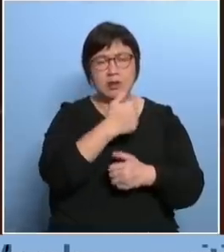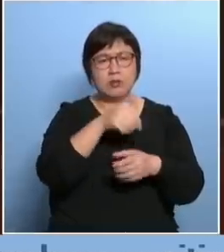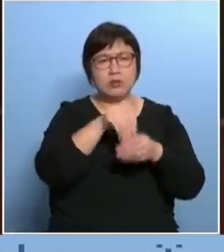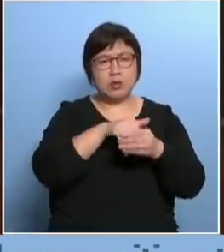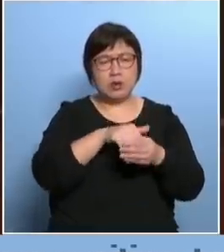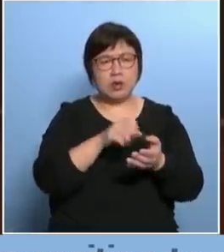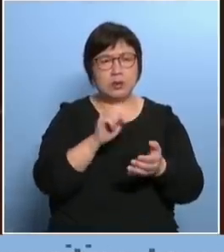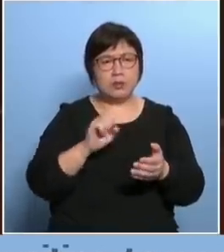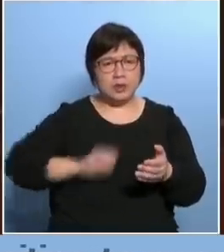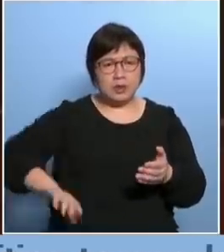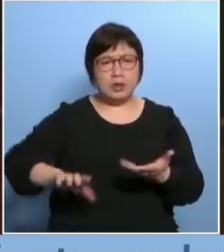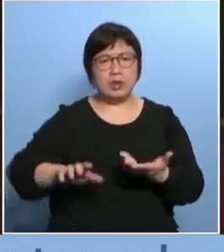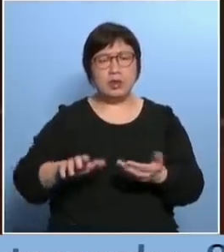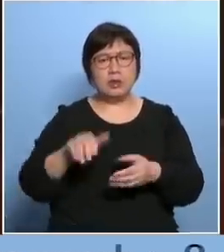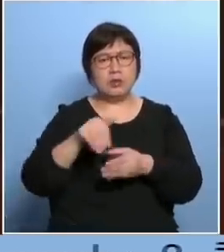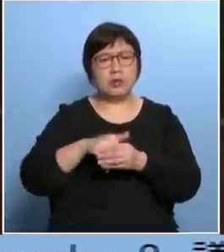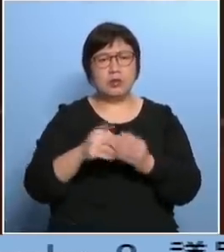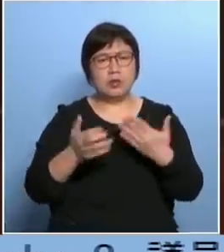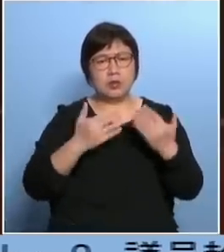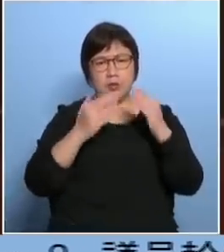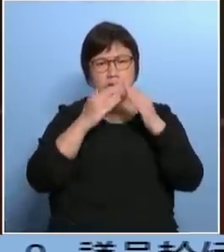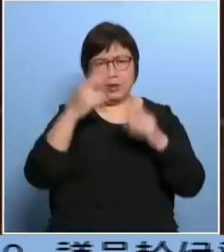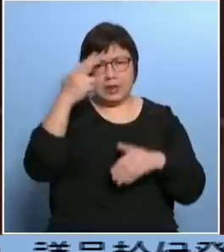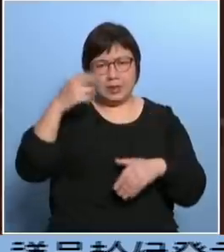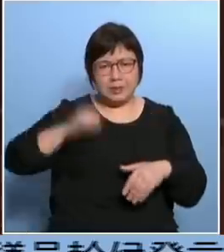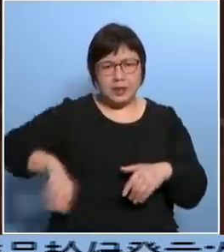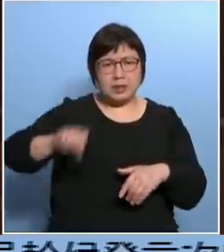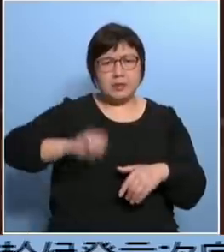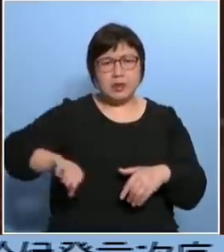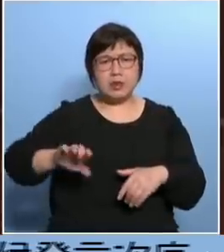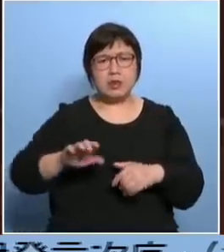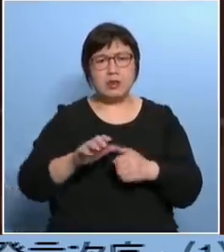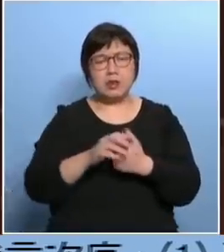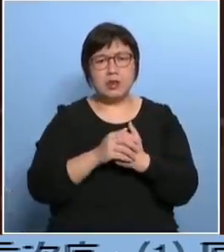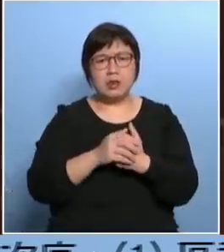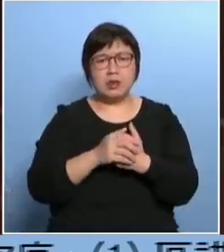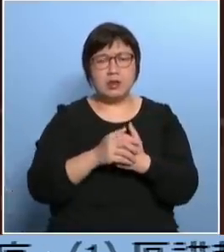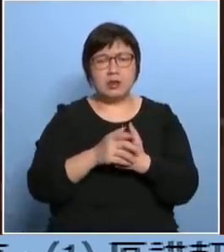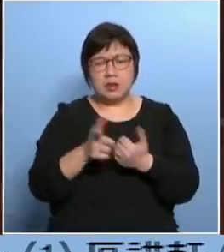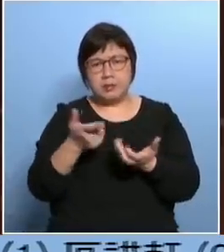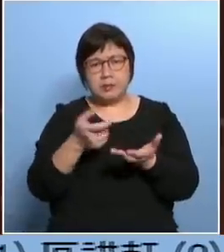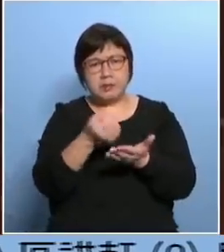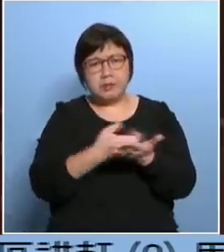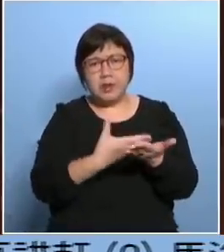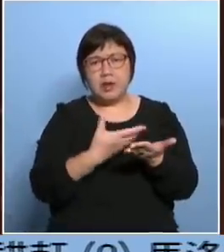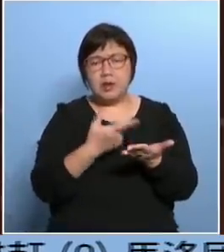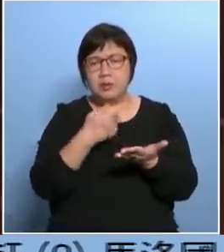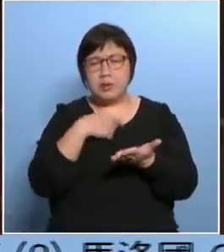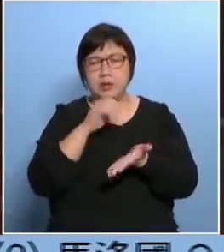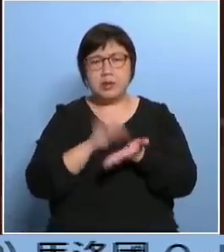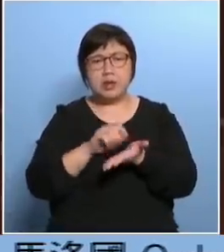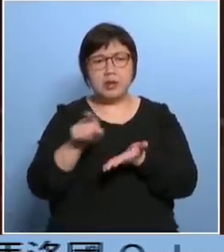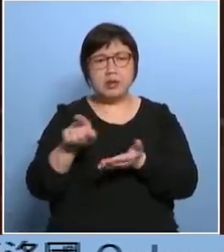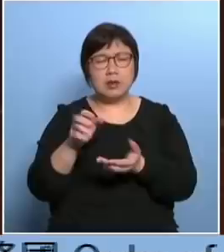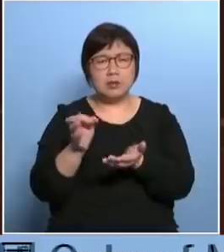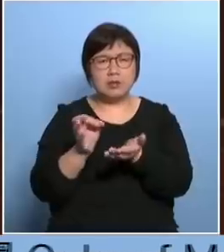东西选举事务处那在这个条例里面有没有确保那个选举事务处或者有关